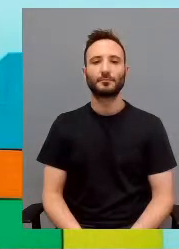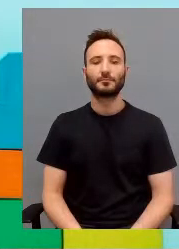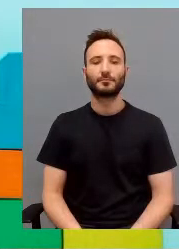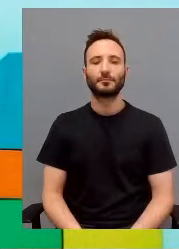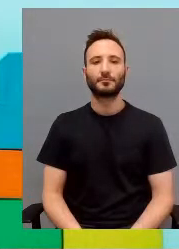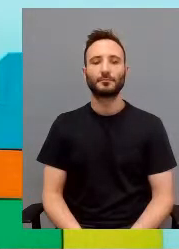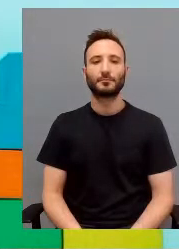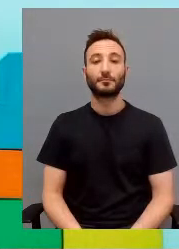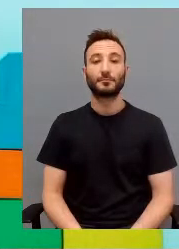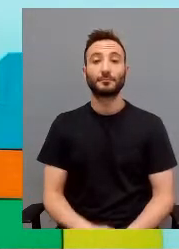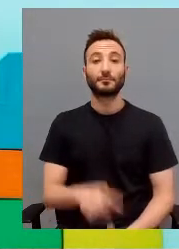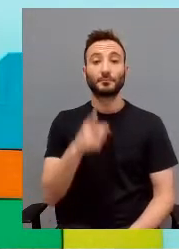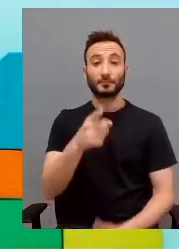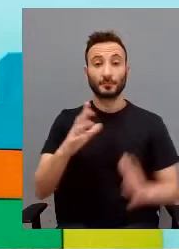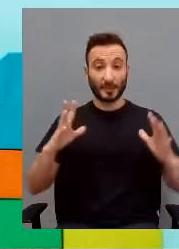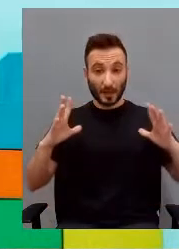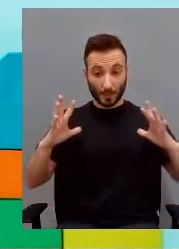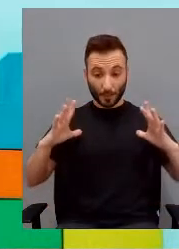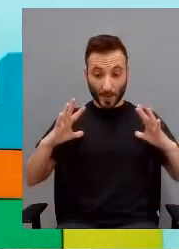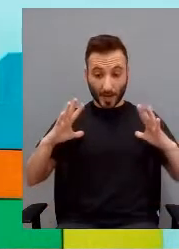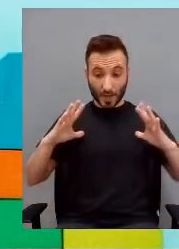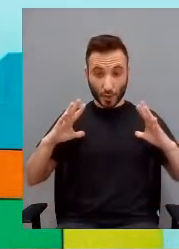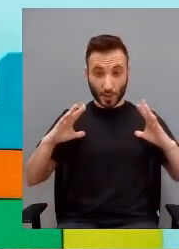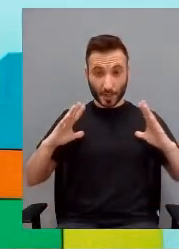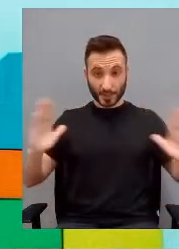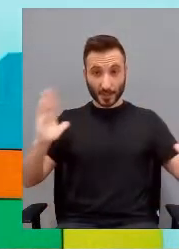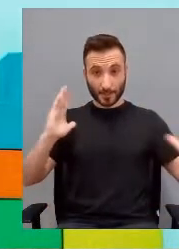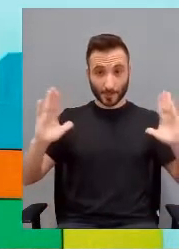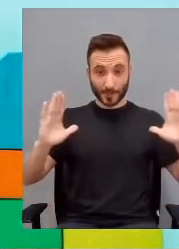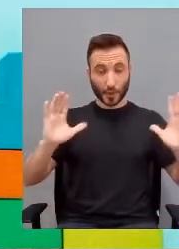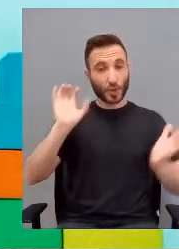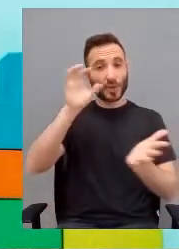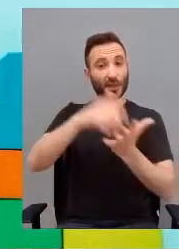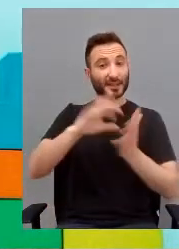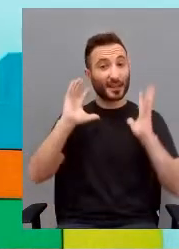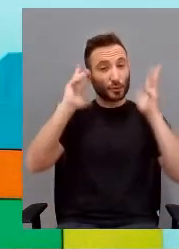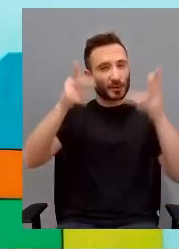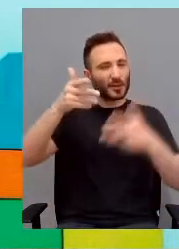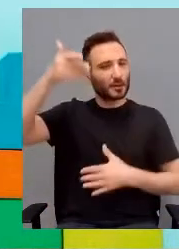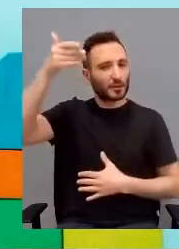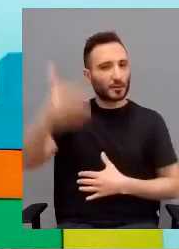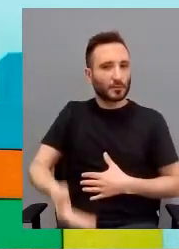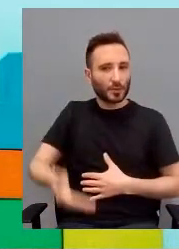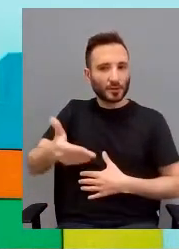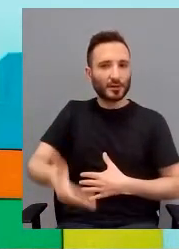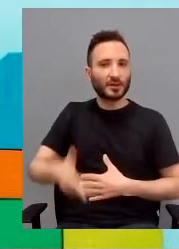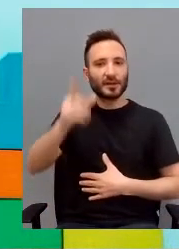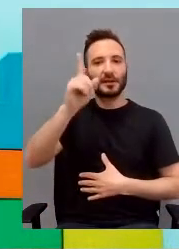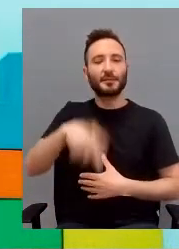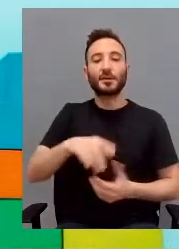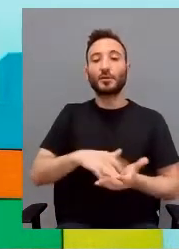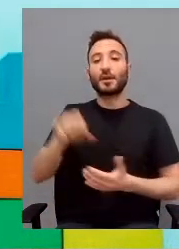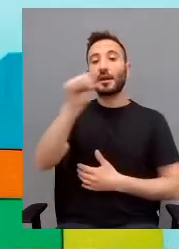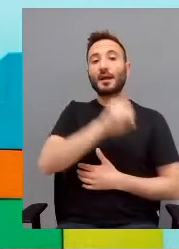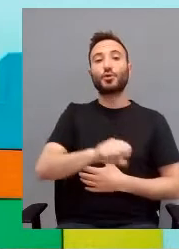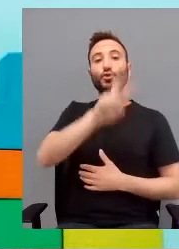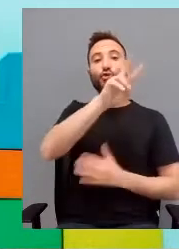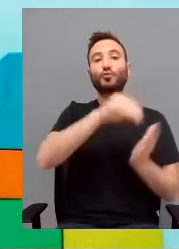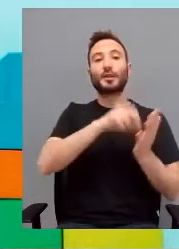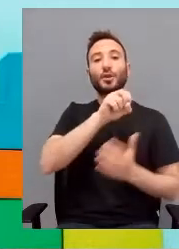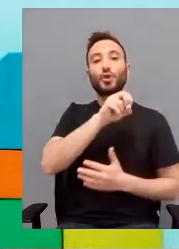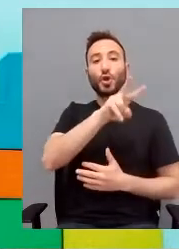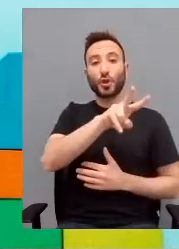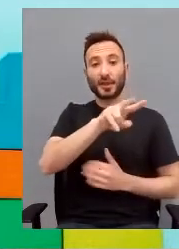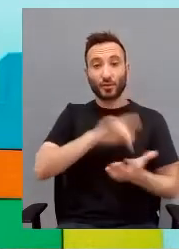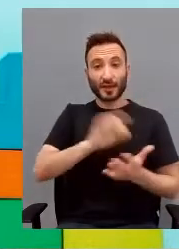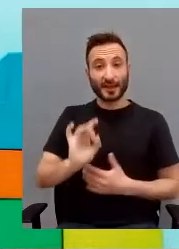Las vacanze per Cascina Rossego sono molto importanti la struttura in 2002 e significa che i usuari si cominciano